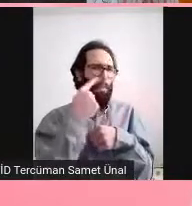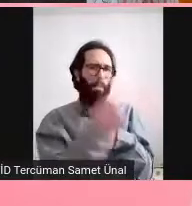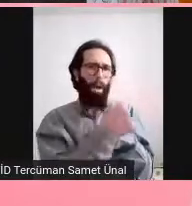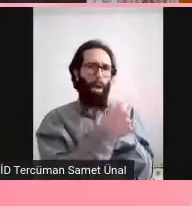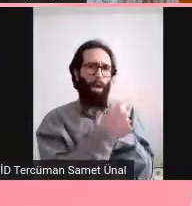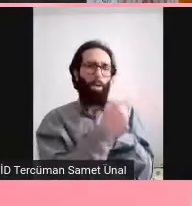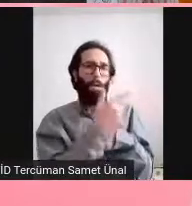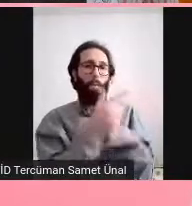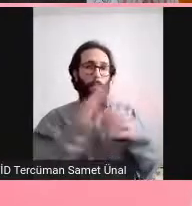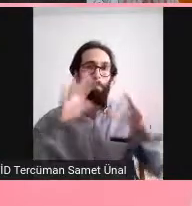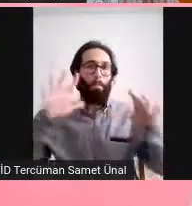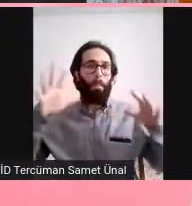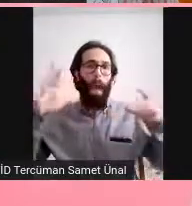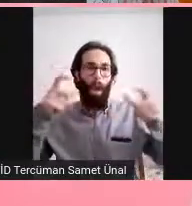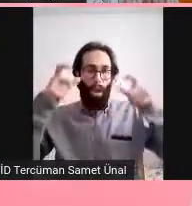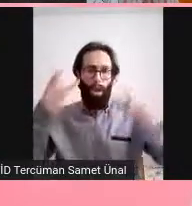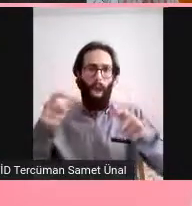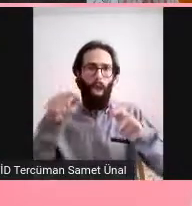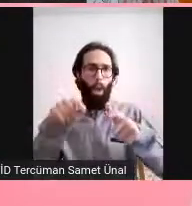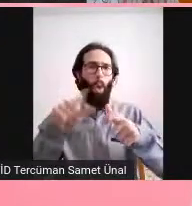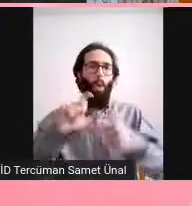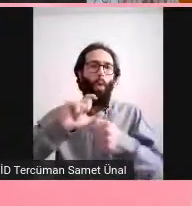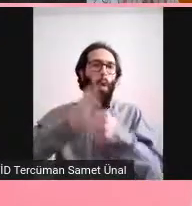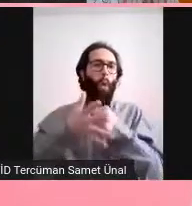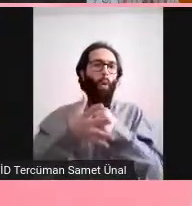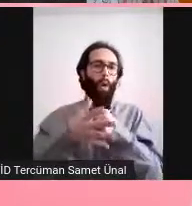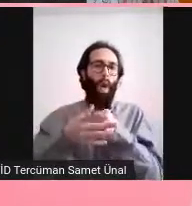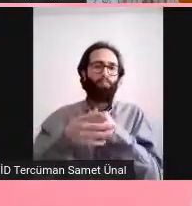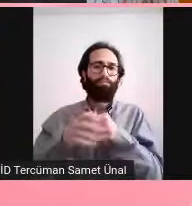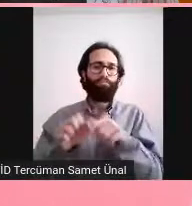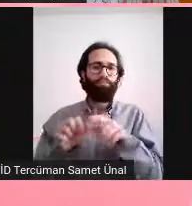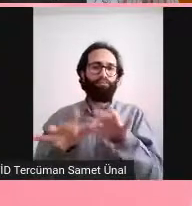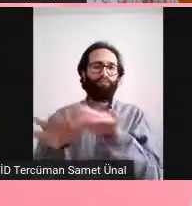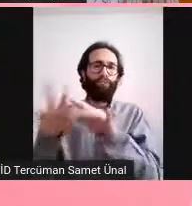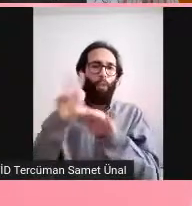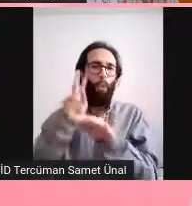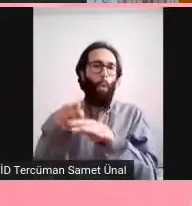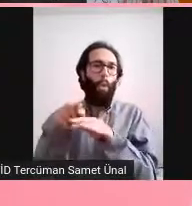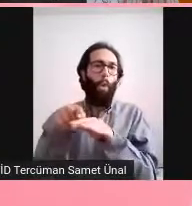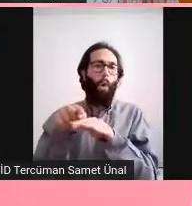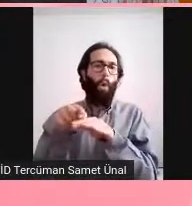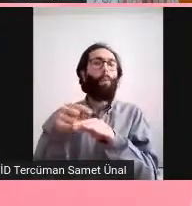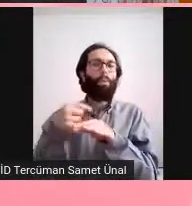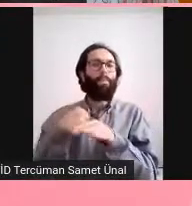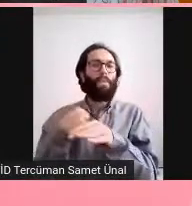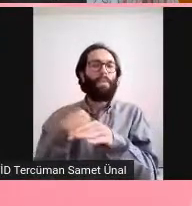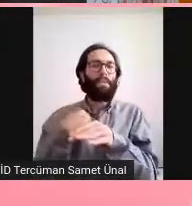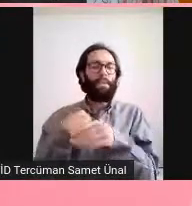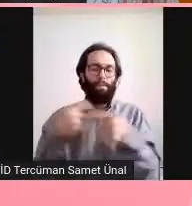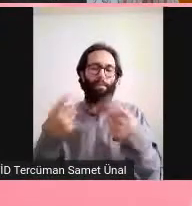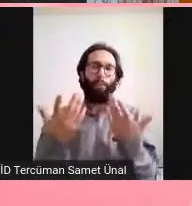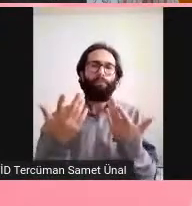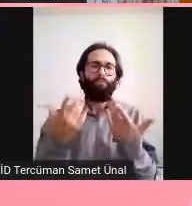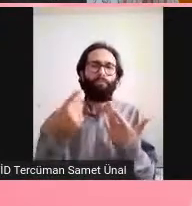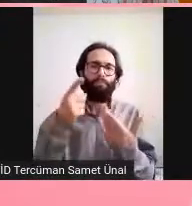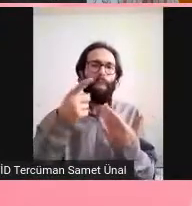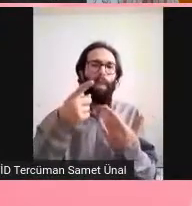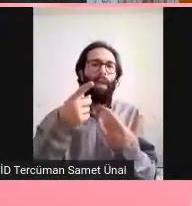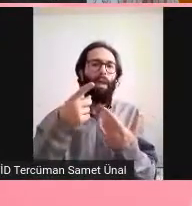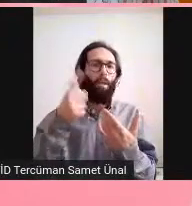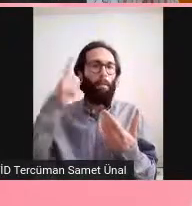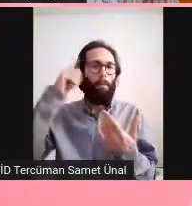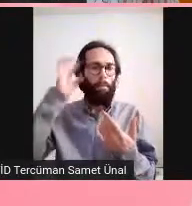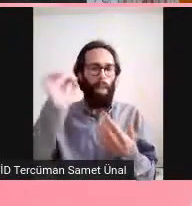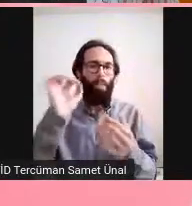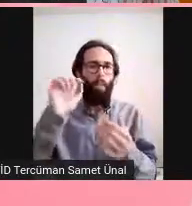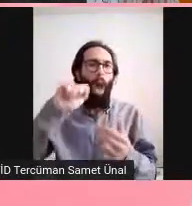gösteriyor. Ve diyorlar ki yani biz kendimiz yapay olarak bir fare beyninde covid enfeksiyonunu